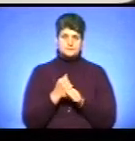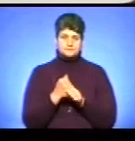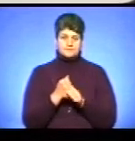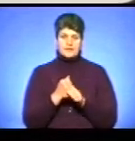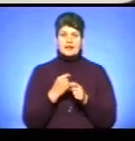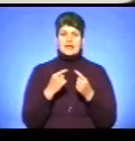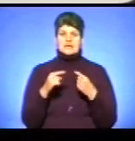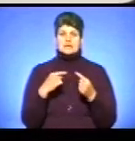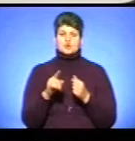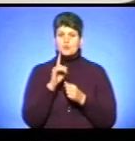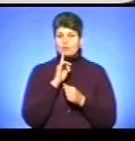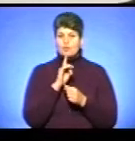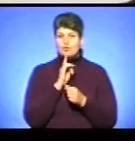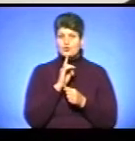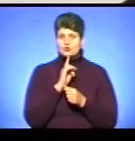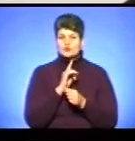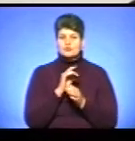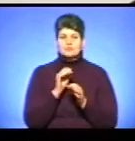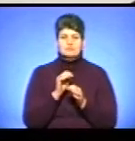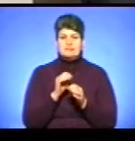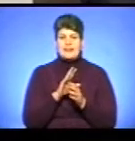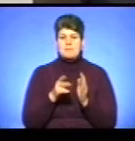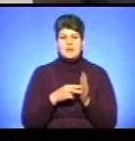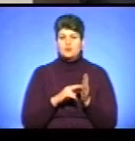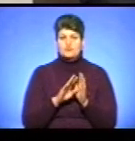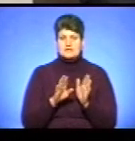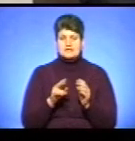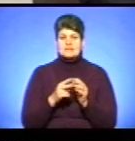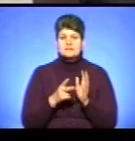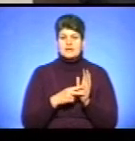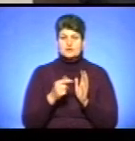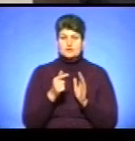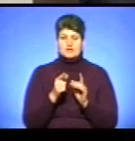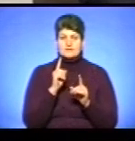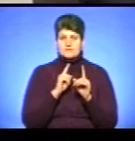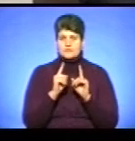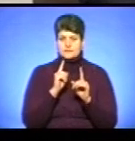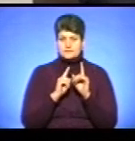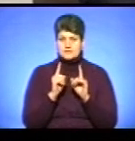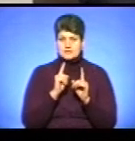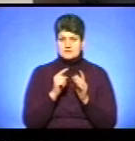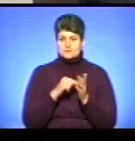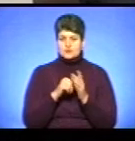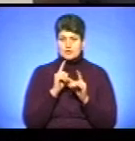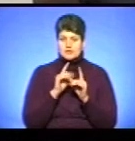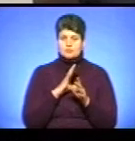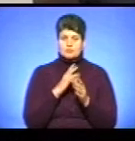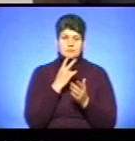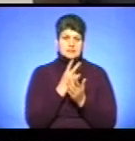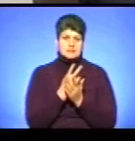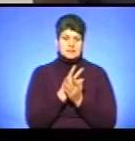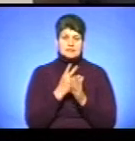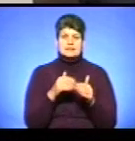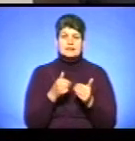іншого поки що і близько не планується. 17 грудня у сесійній залі Тернопільської міської ради відбулася презентація